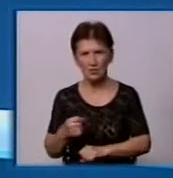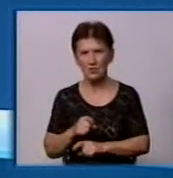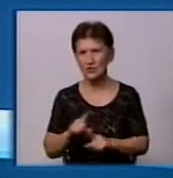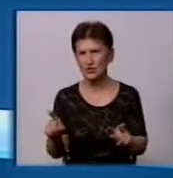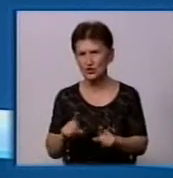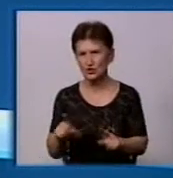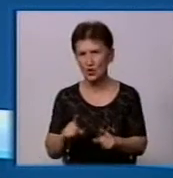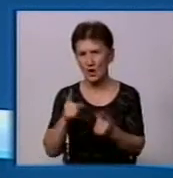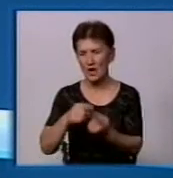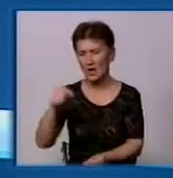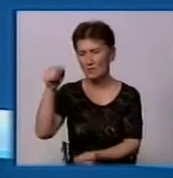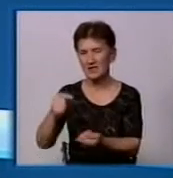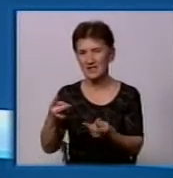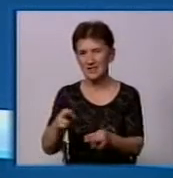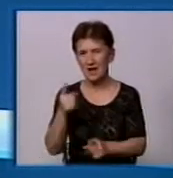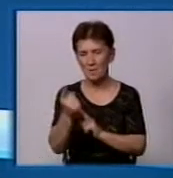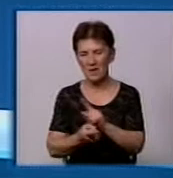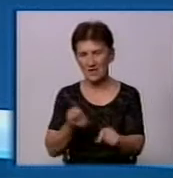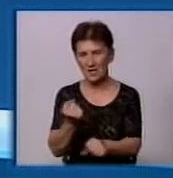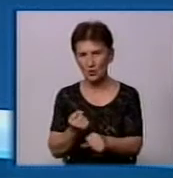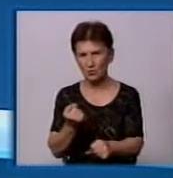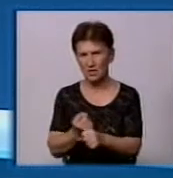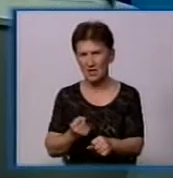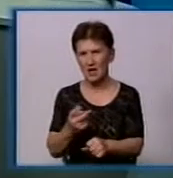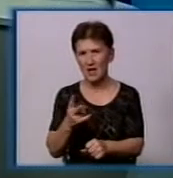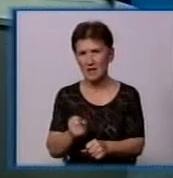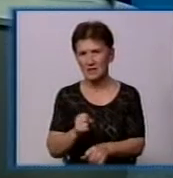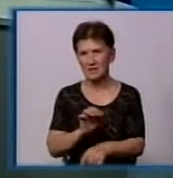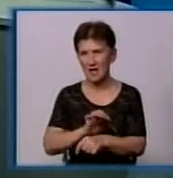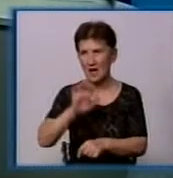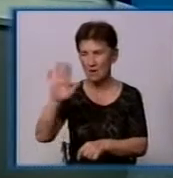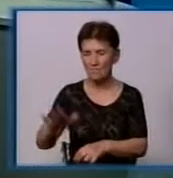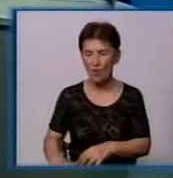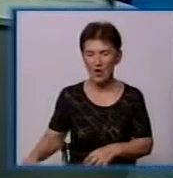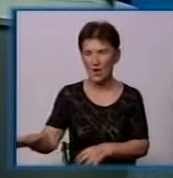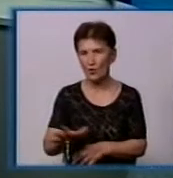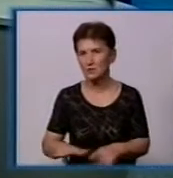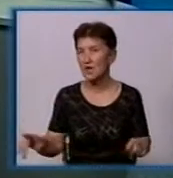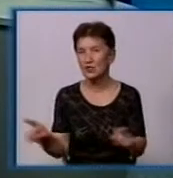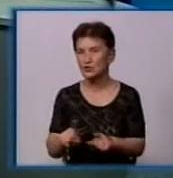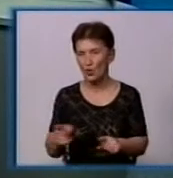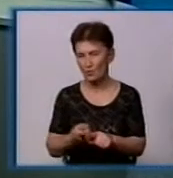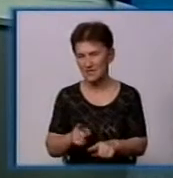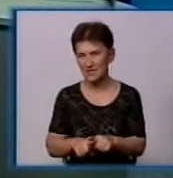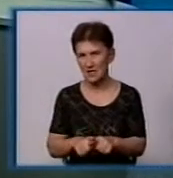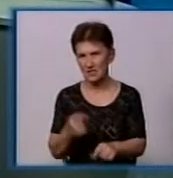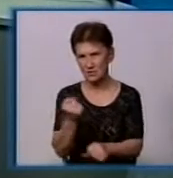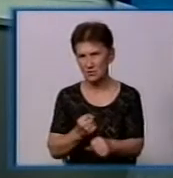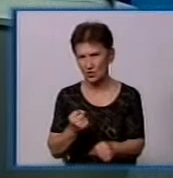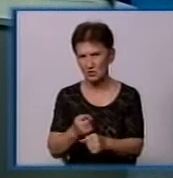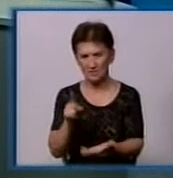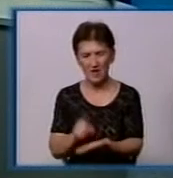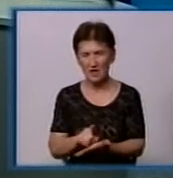те, що придатне для переробки сміття відсортовують ще до вивозу на полігон. Щоб це спрацювало, або на території не має бути